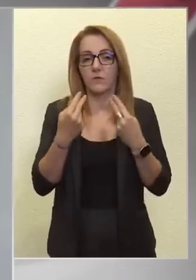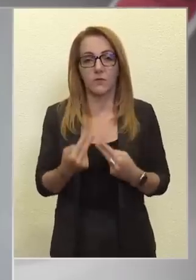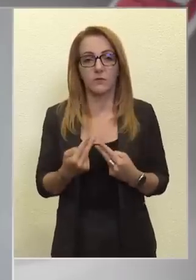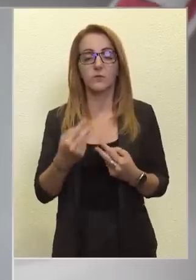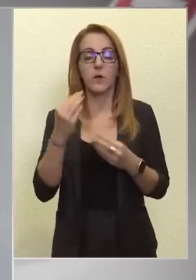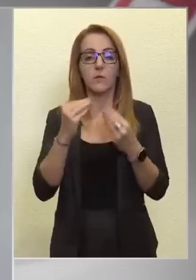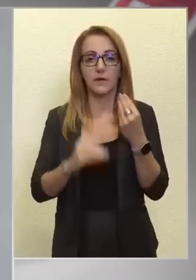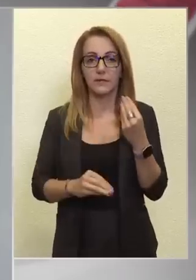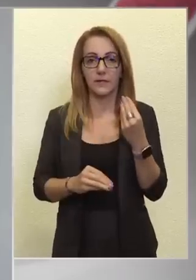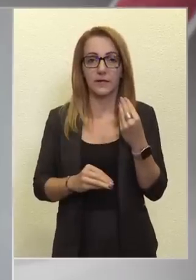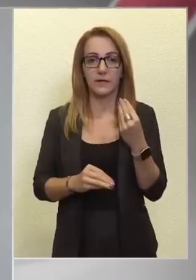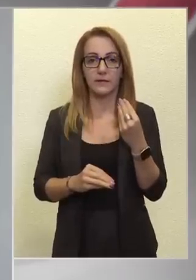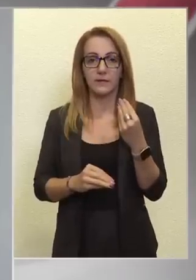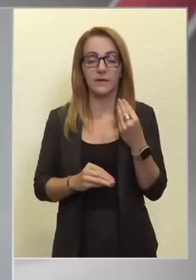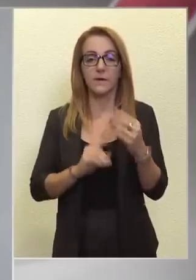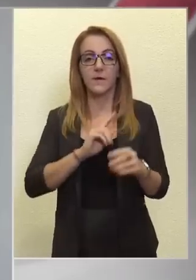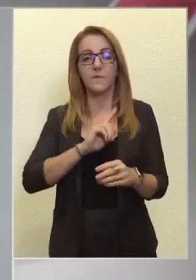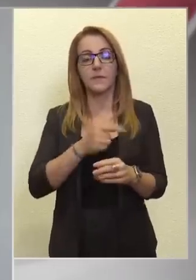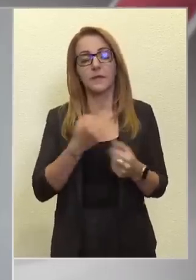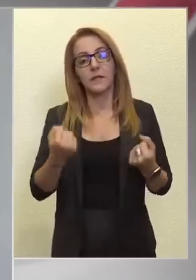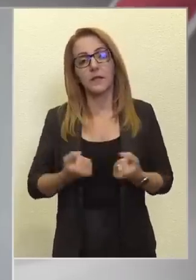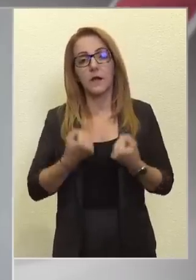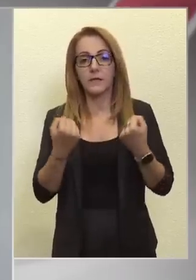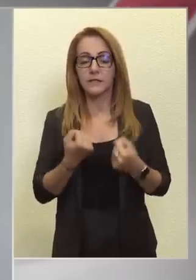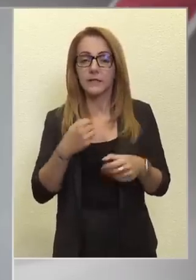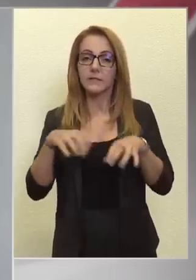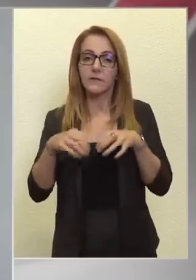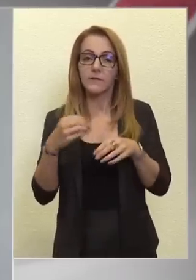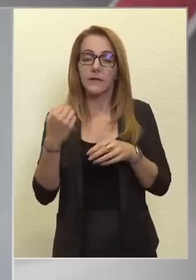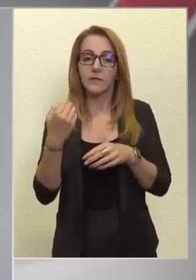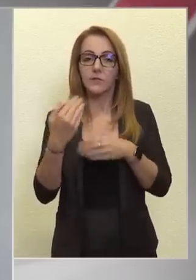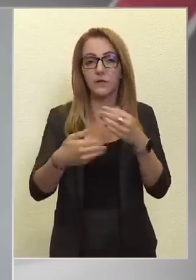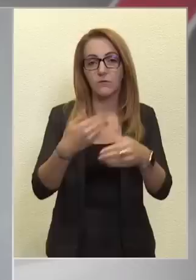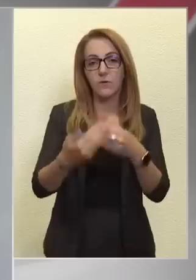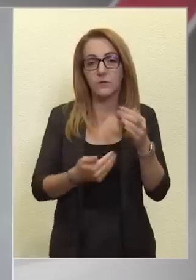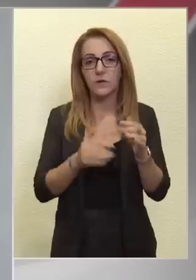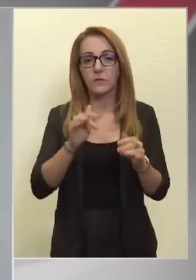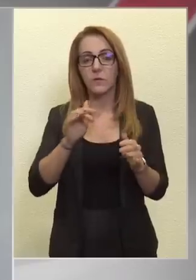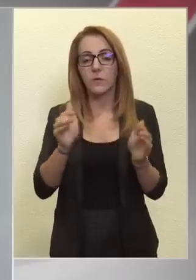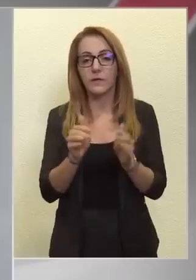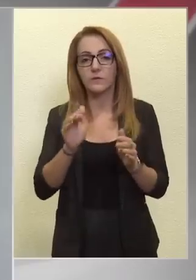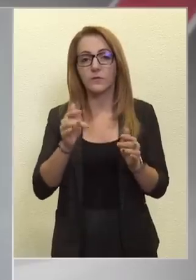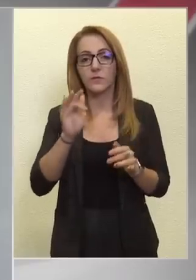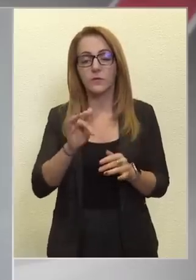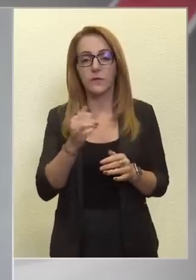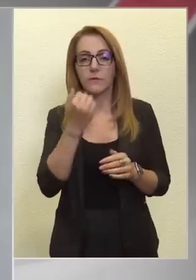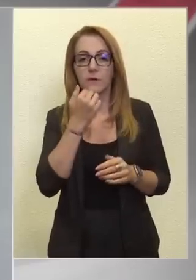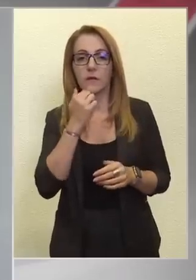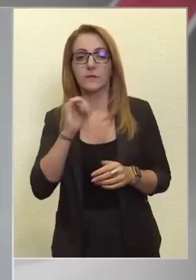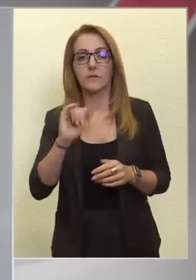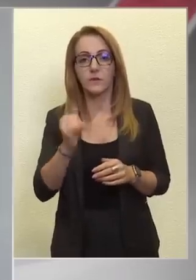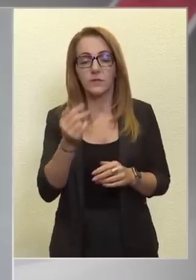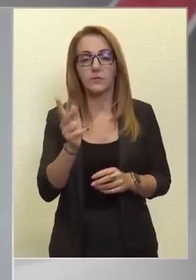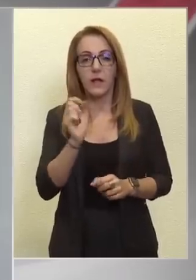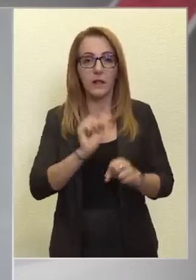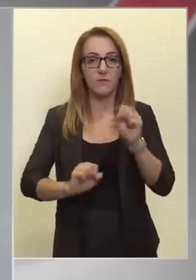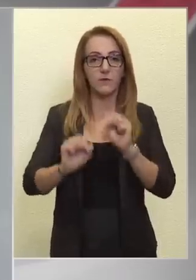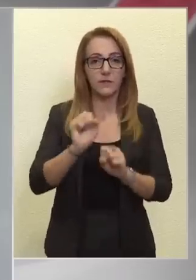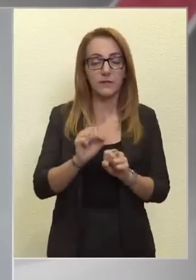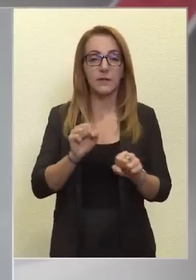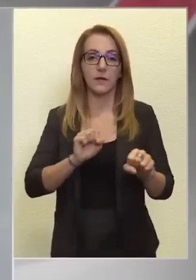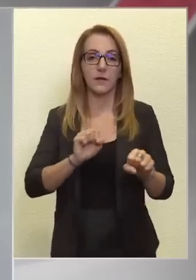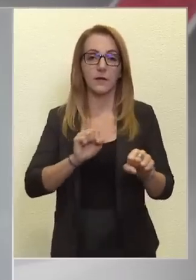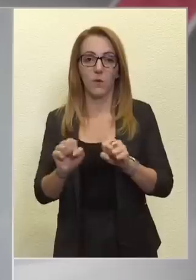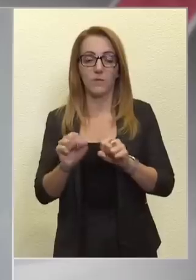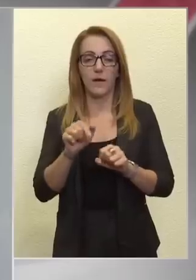Éppen ezért az energiaintenzív tevékenységet folytató kis és közepes vállalkozásokat is meg kell védeni. A